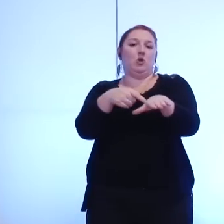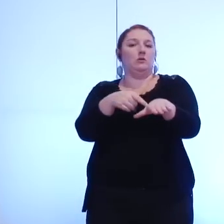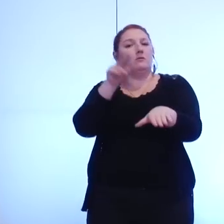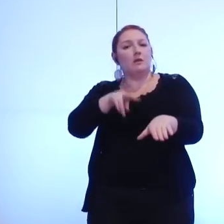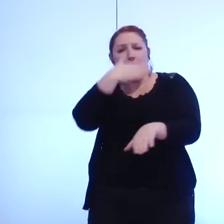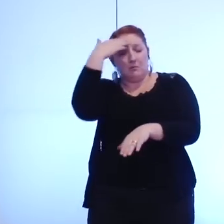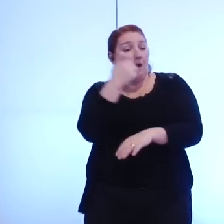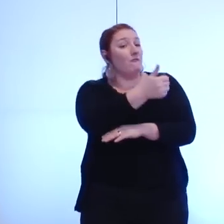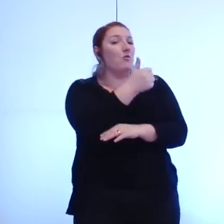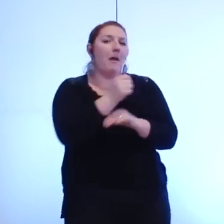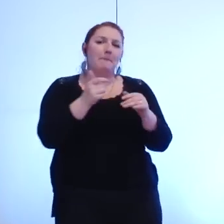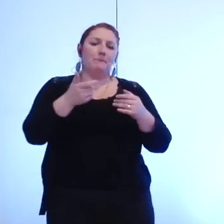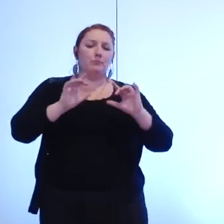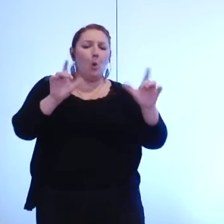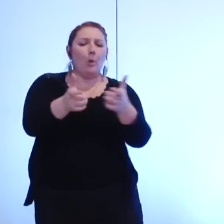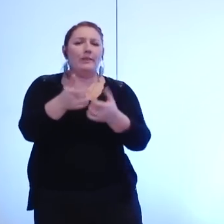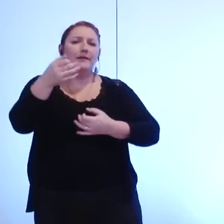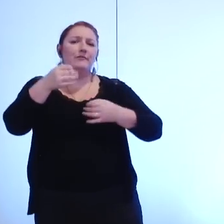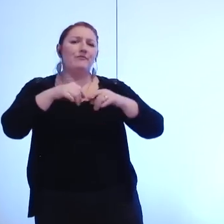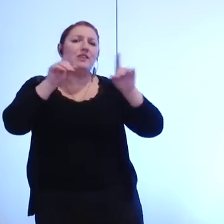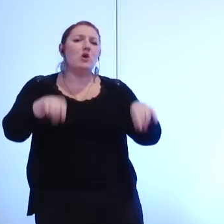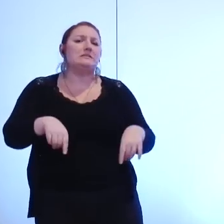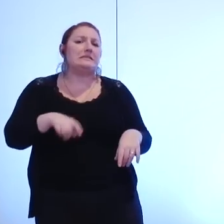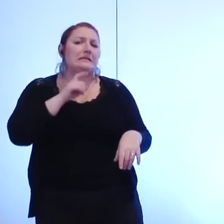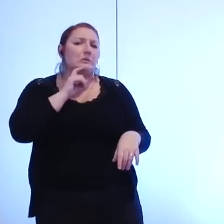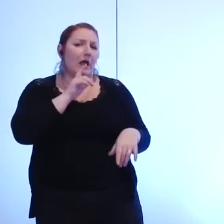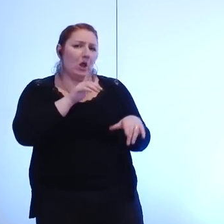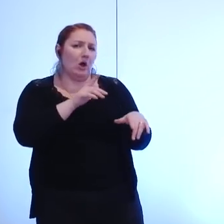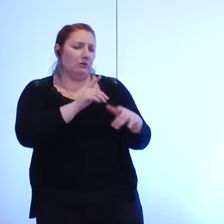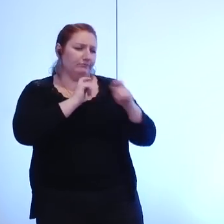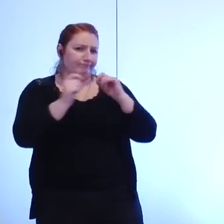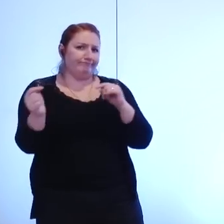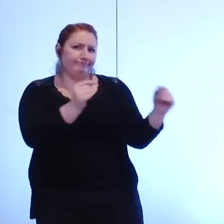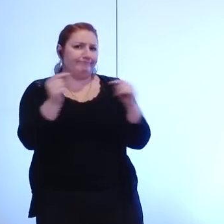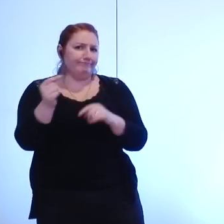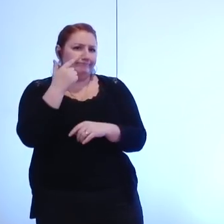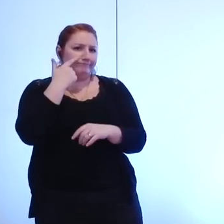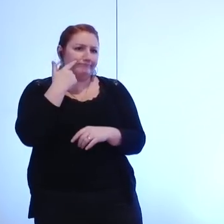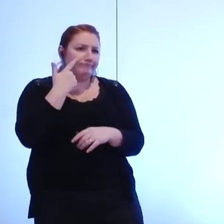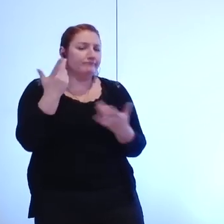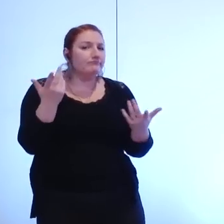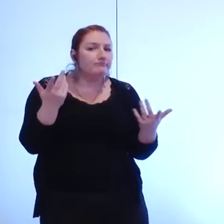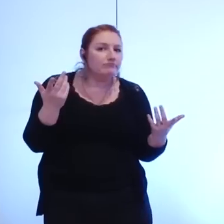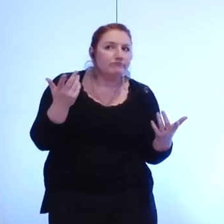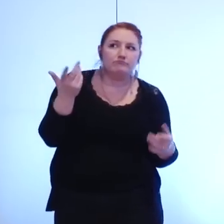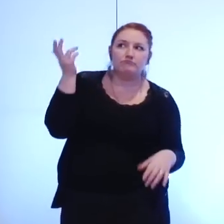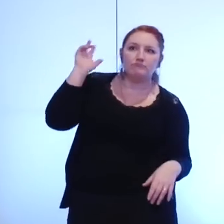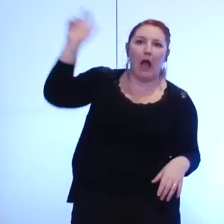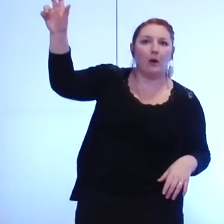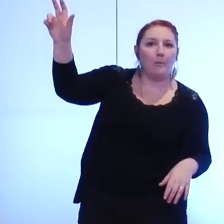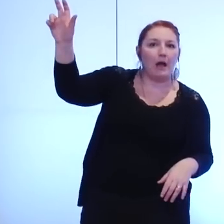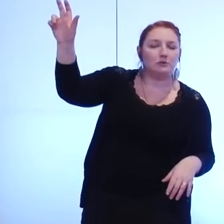maire dans l'audit financier dont nous reparlerons tout à l'heure l'impact qu'aura à l'avenir le transfert de nos compétences à l'agglomération